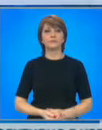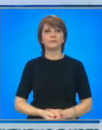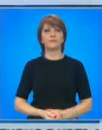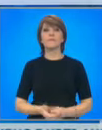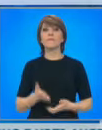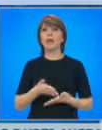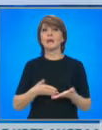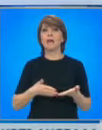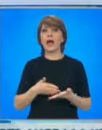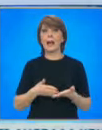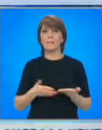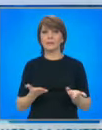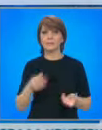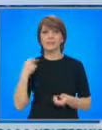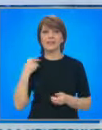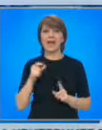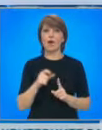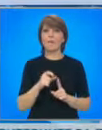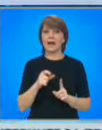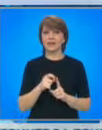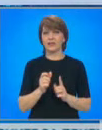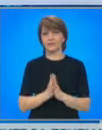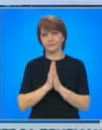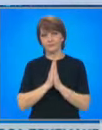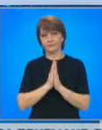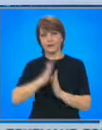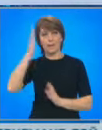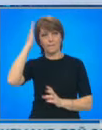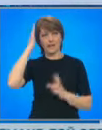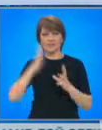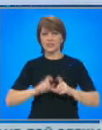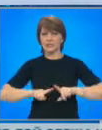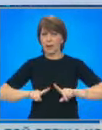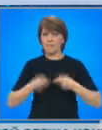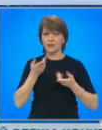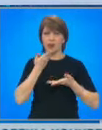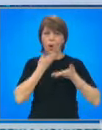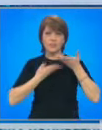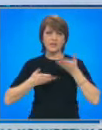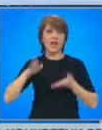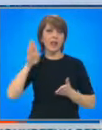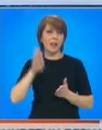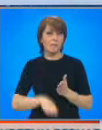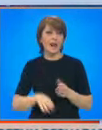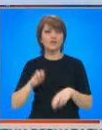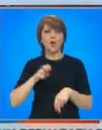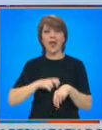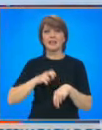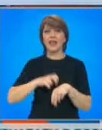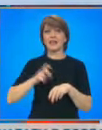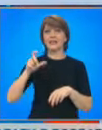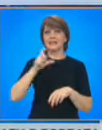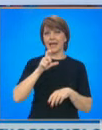За хляба сега. Президентът Румен Радев призова правителството успешно да обсъди и намаляването на ДДС за хляба на